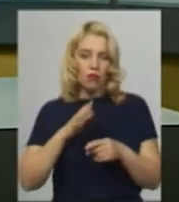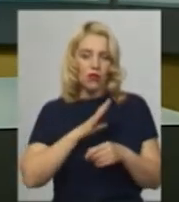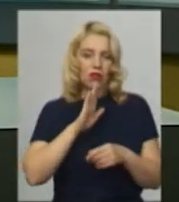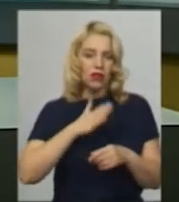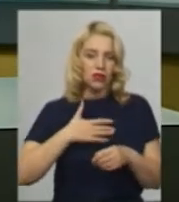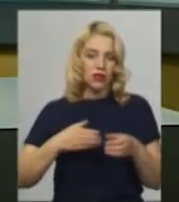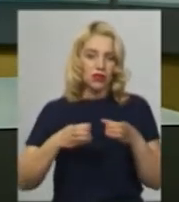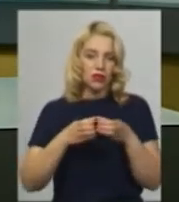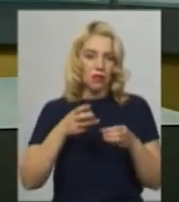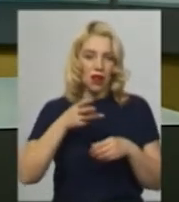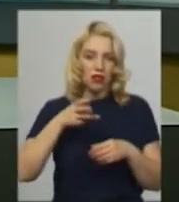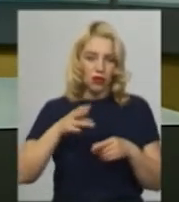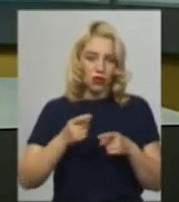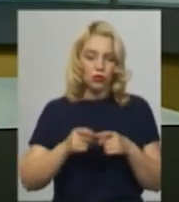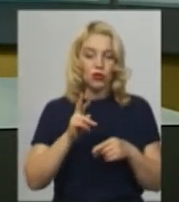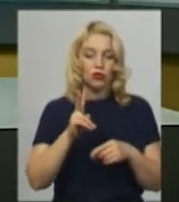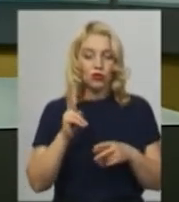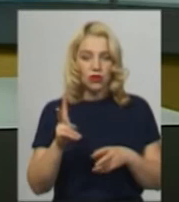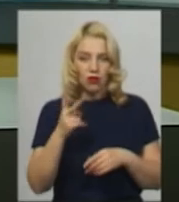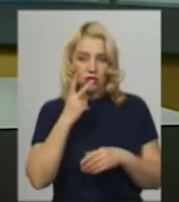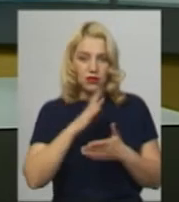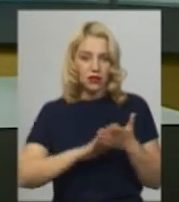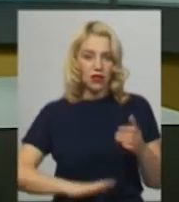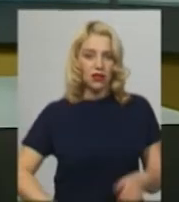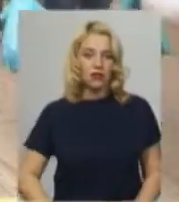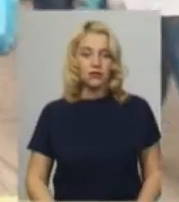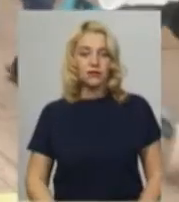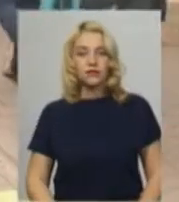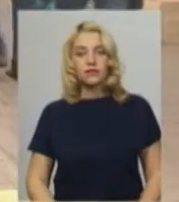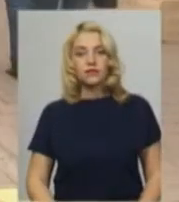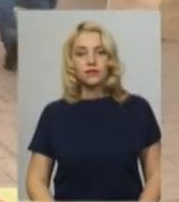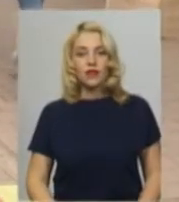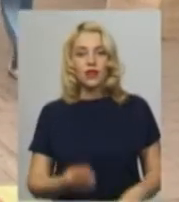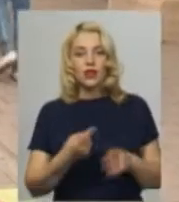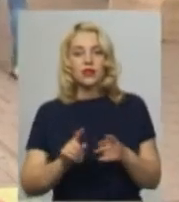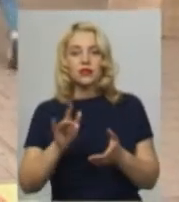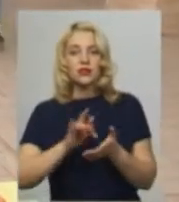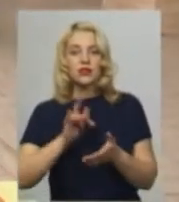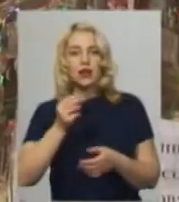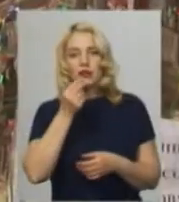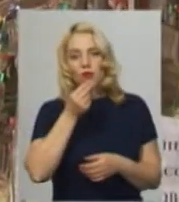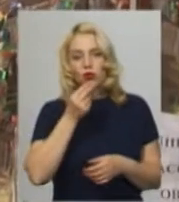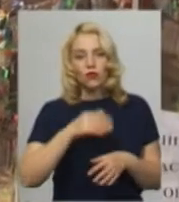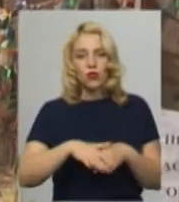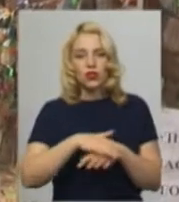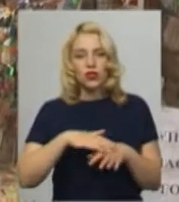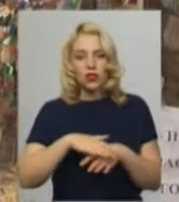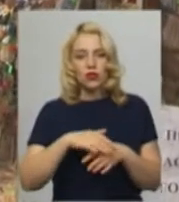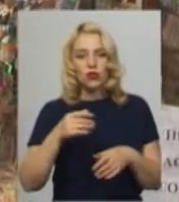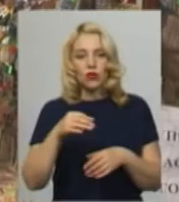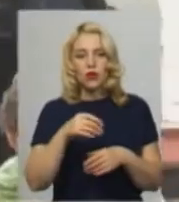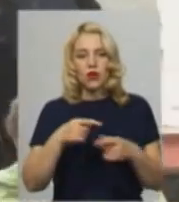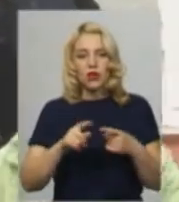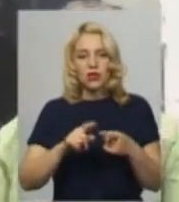як перевіряє продавців та покупців на ринку – далі у сюжеті. Це центральний продовольчий ринок обласного центру.